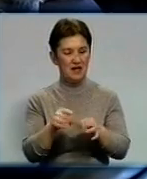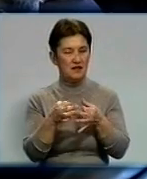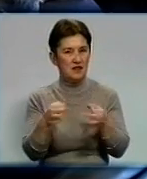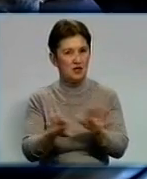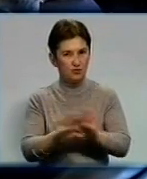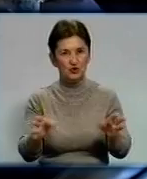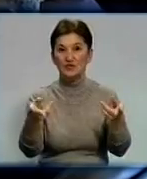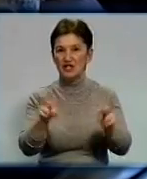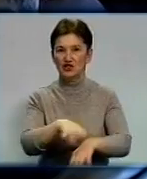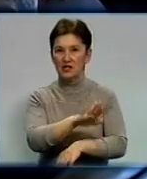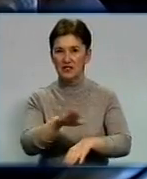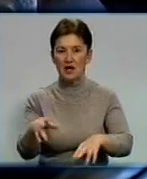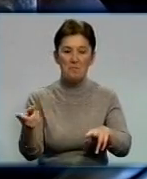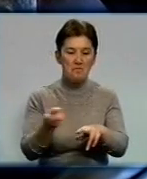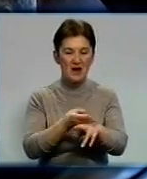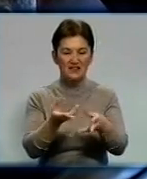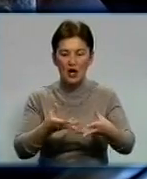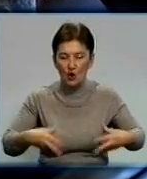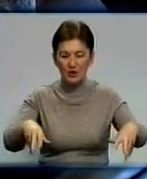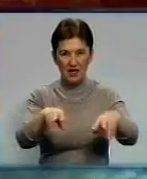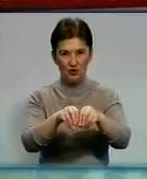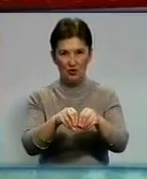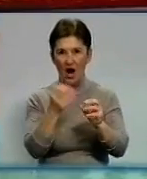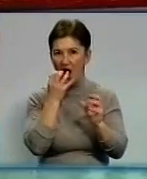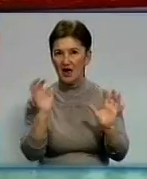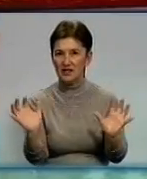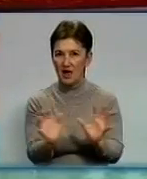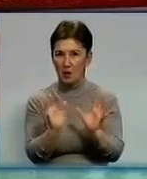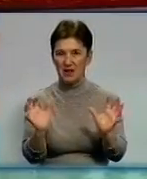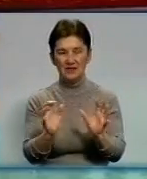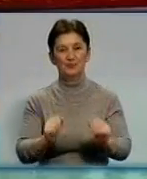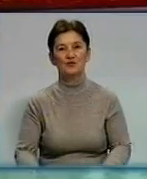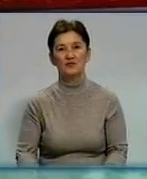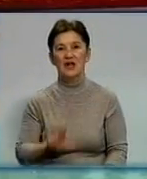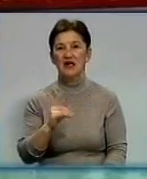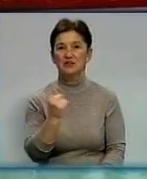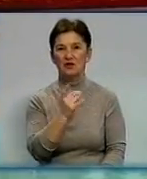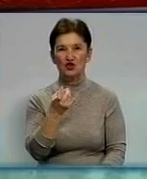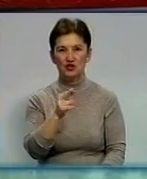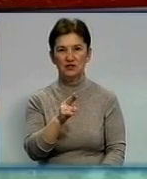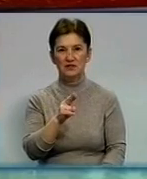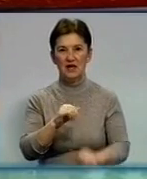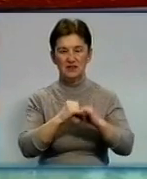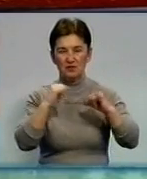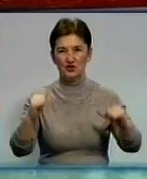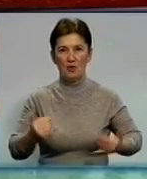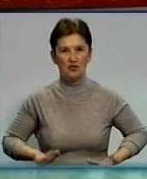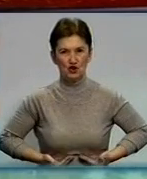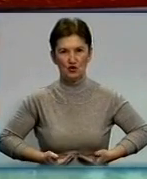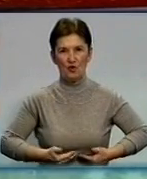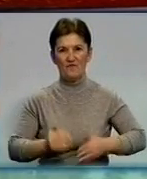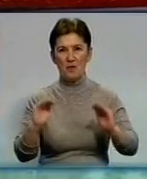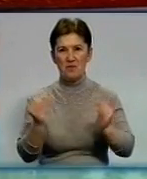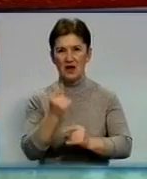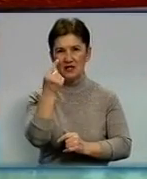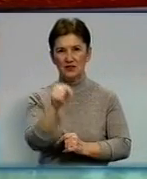залишати дітей без родинного тепла. Із 1 зічня збільшився прожитковий мінімум. Тепер він складає